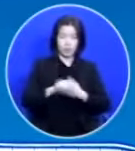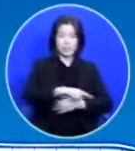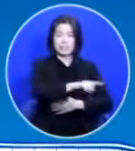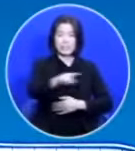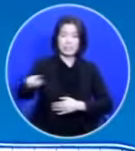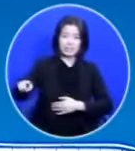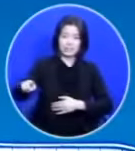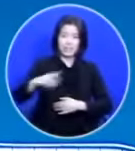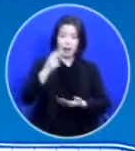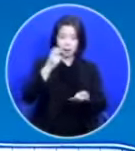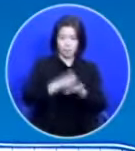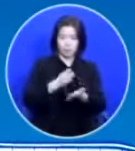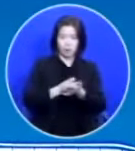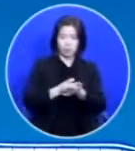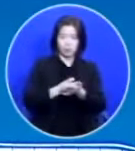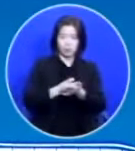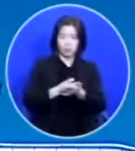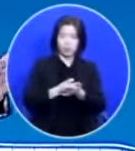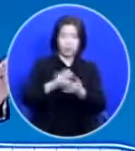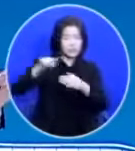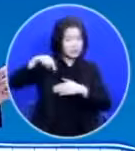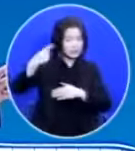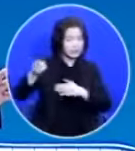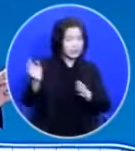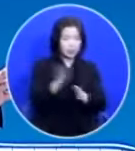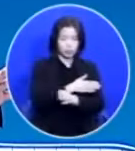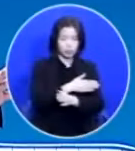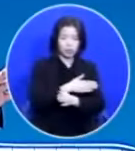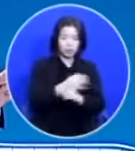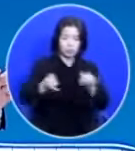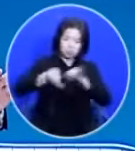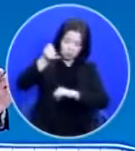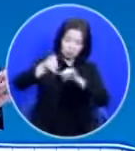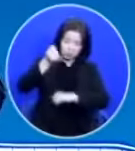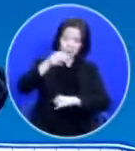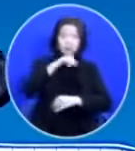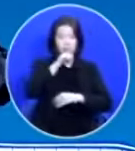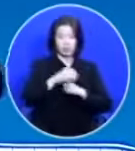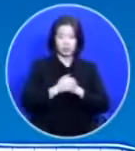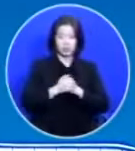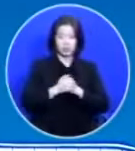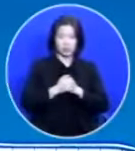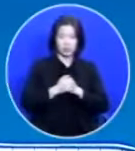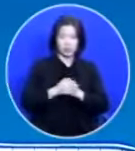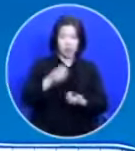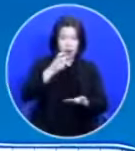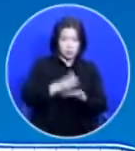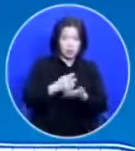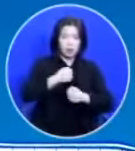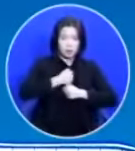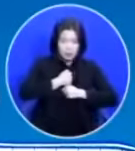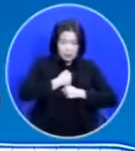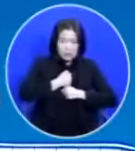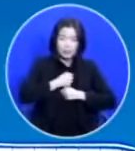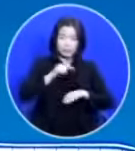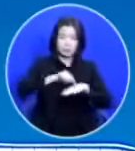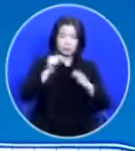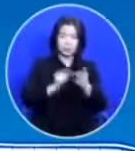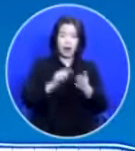율법을 그 다음부터 어기게 된 거예요 율법을 지키고 싶은 마음이 있어도